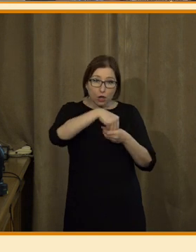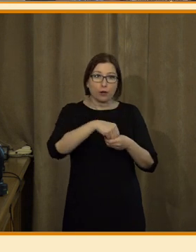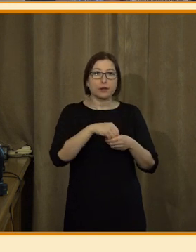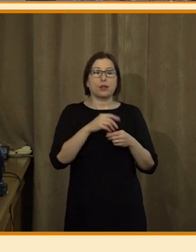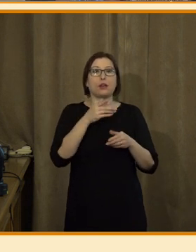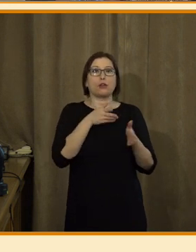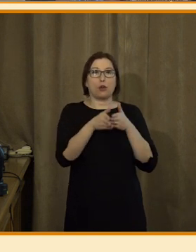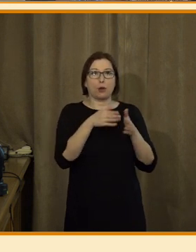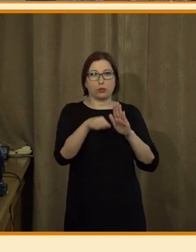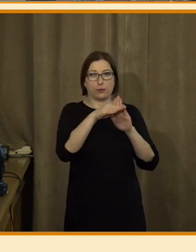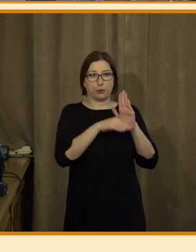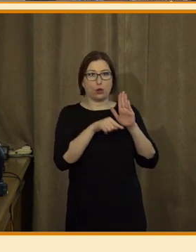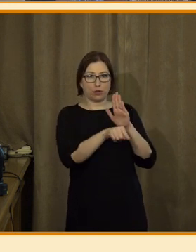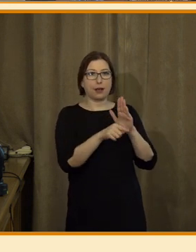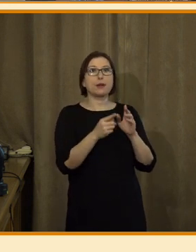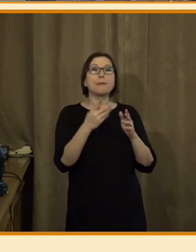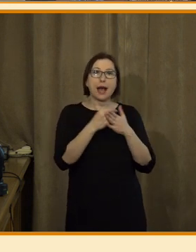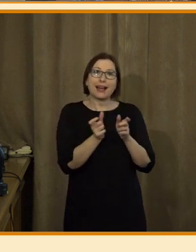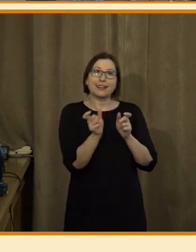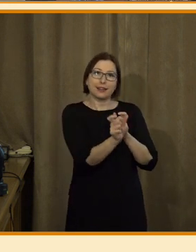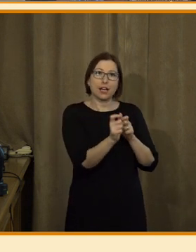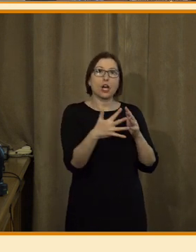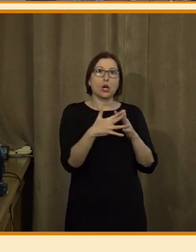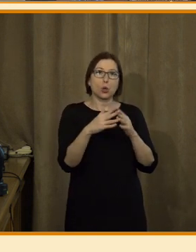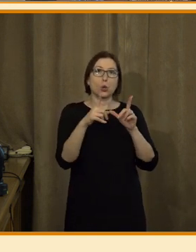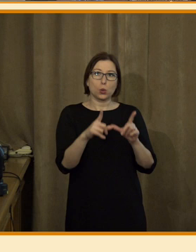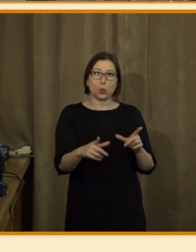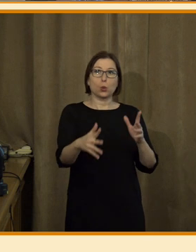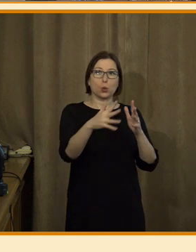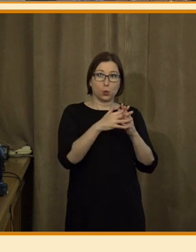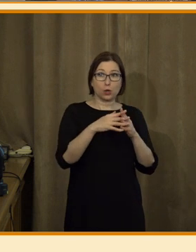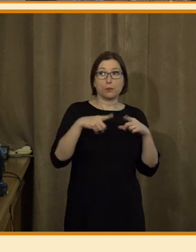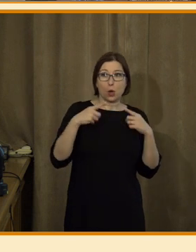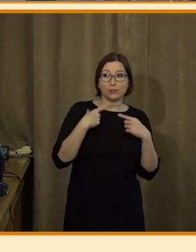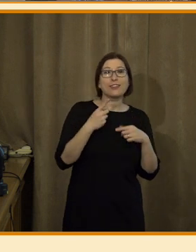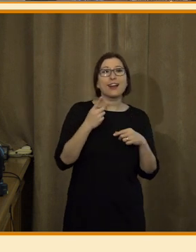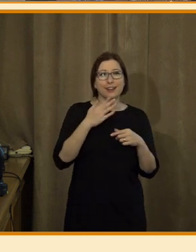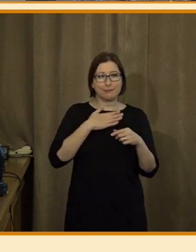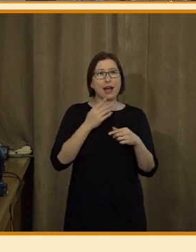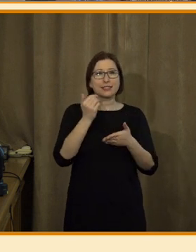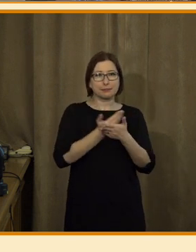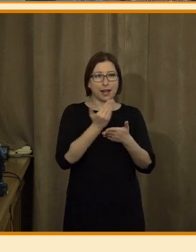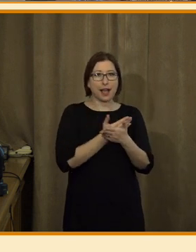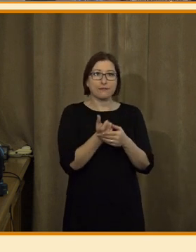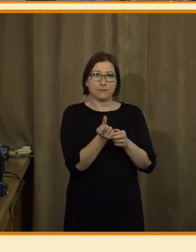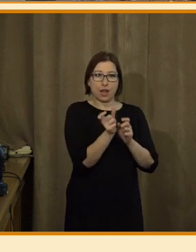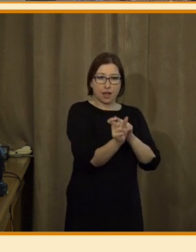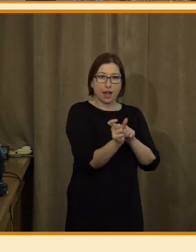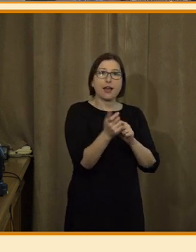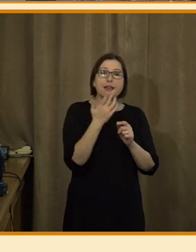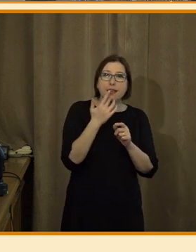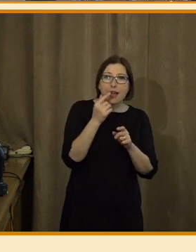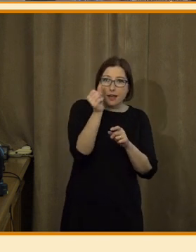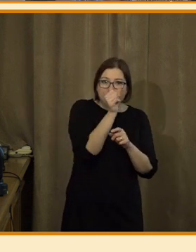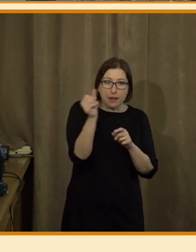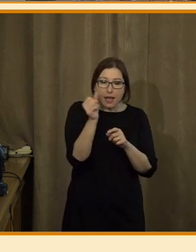podílí algoritmus, označujeme redakční zkratkou. U nás mají všichni novináři redakční zkratku, a když jsme se tehdy rozhodovali,